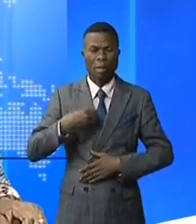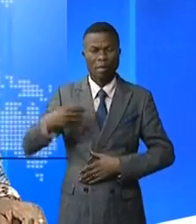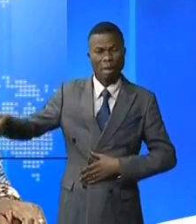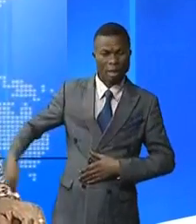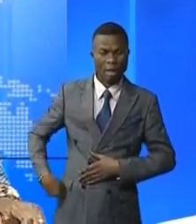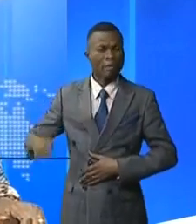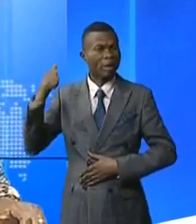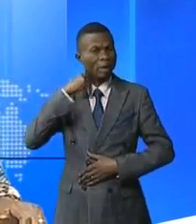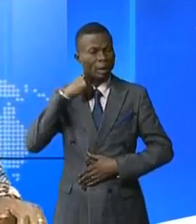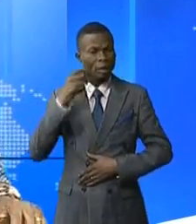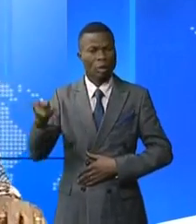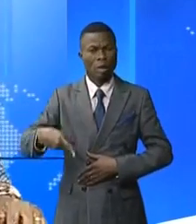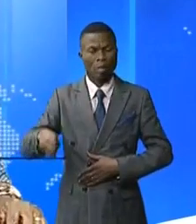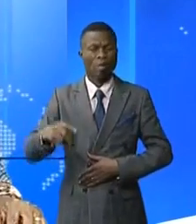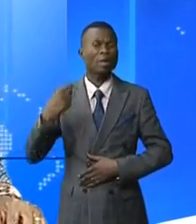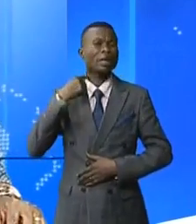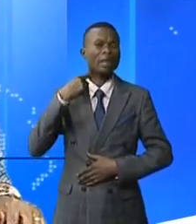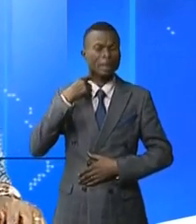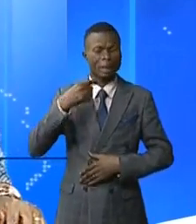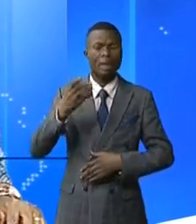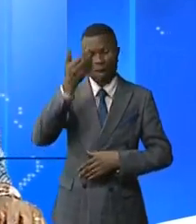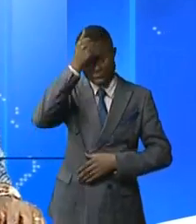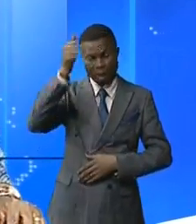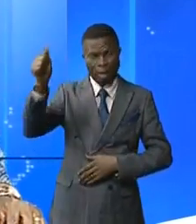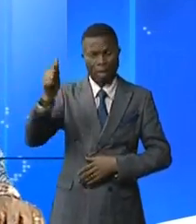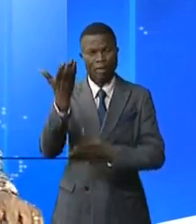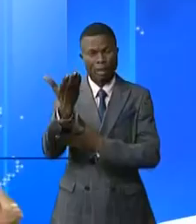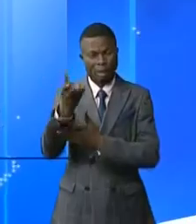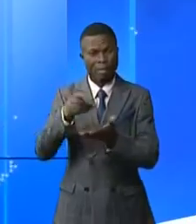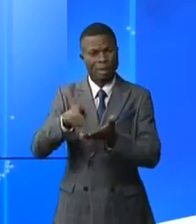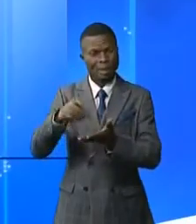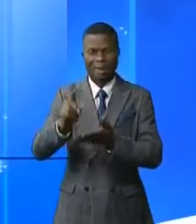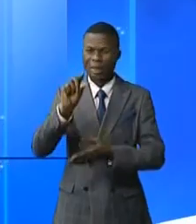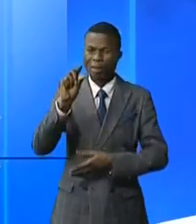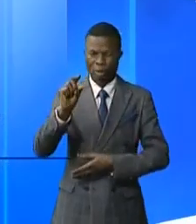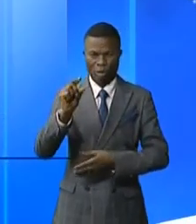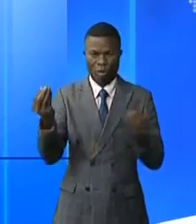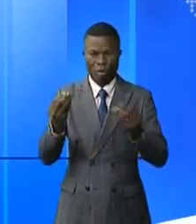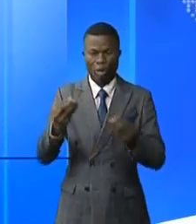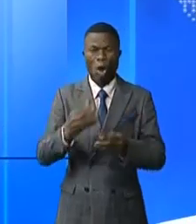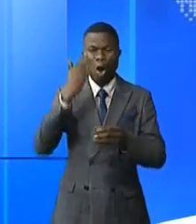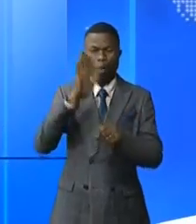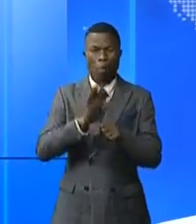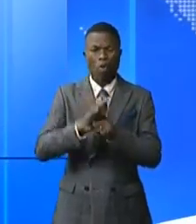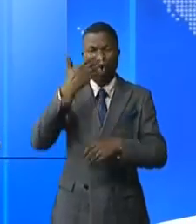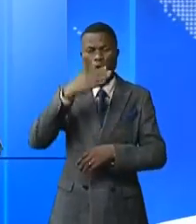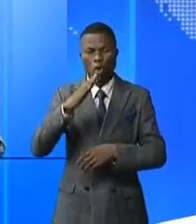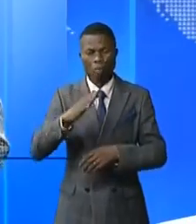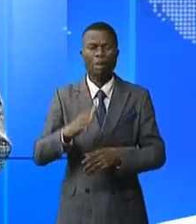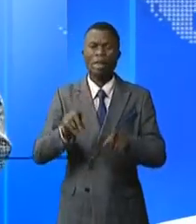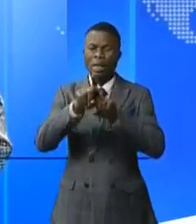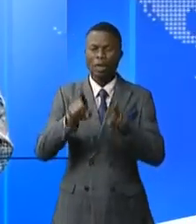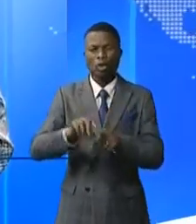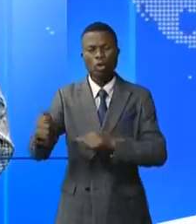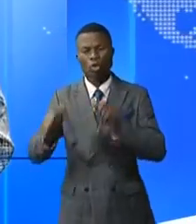dans la province du Congo, sont en grève et reclament une amélioration de conditions de travail. Les hôpitaux et centres médicaux de cette